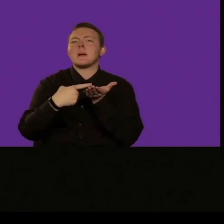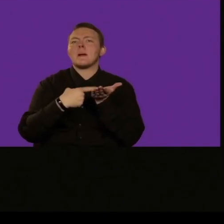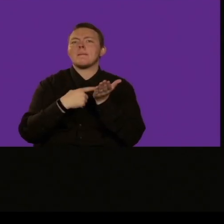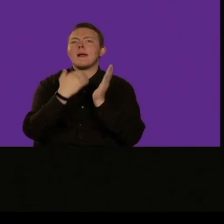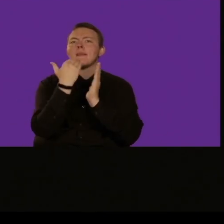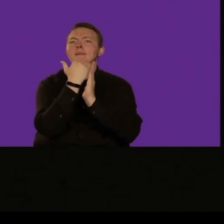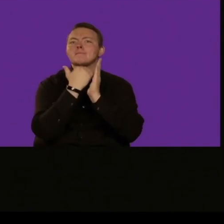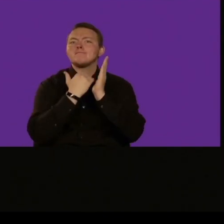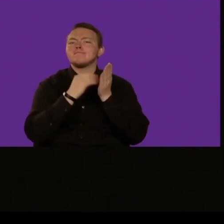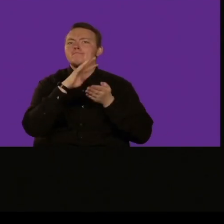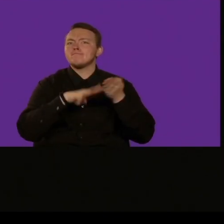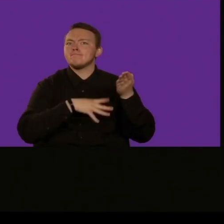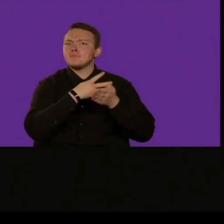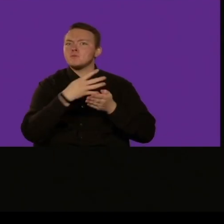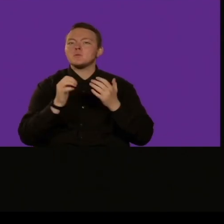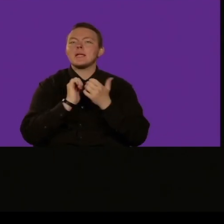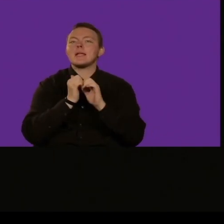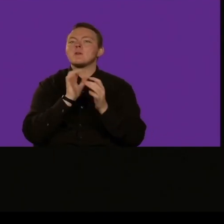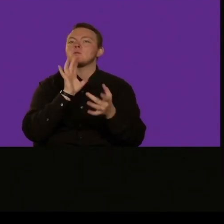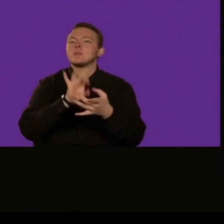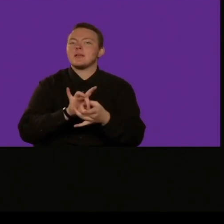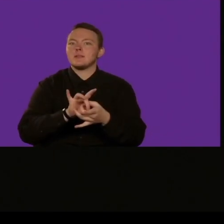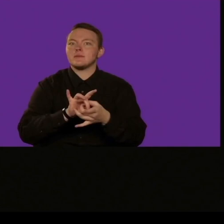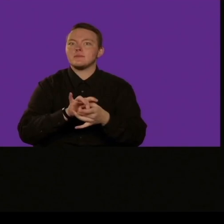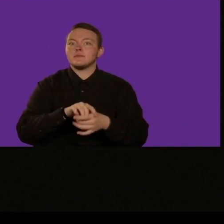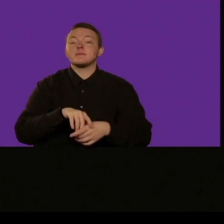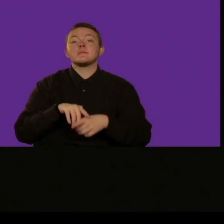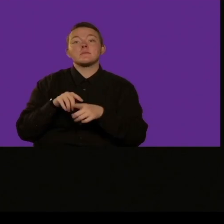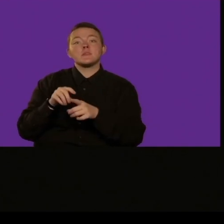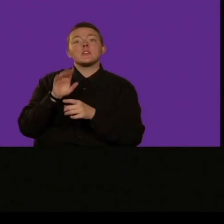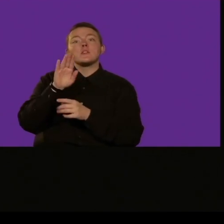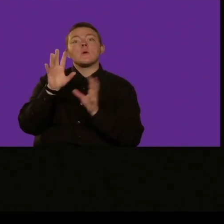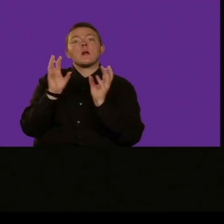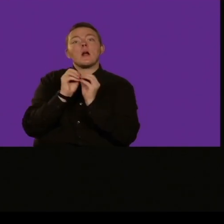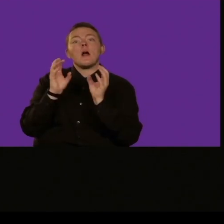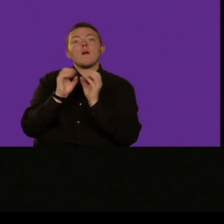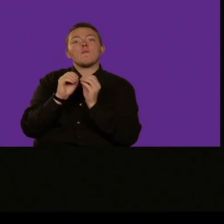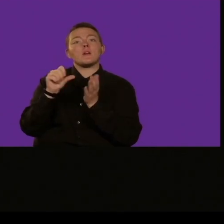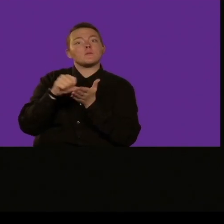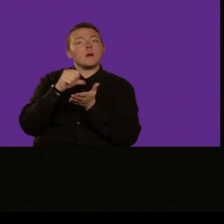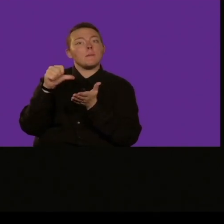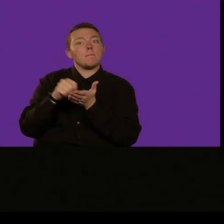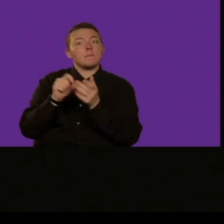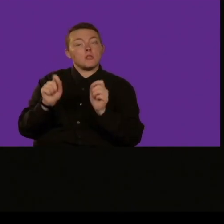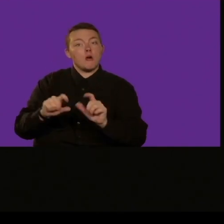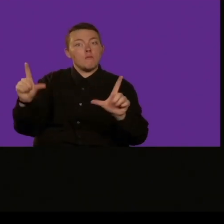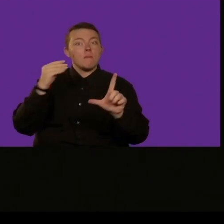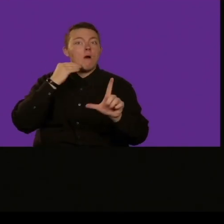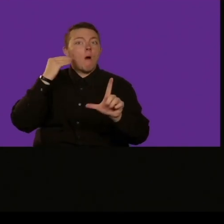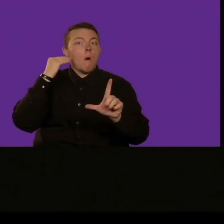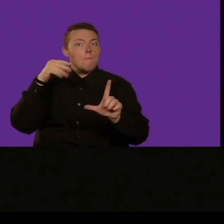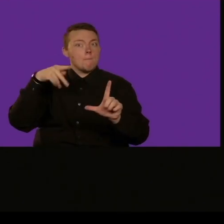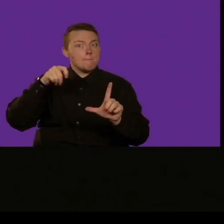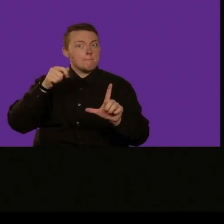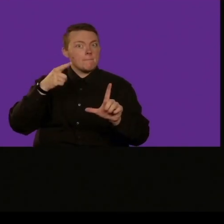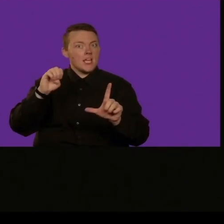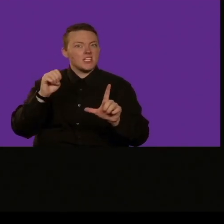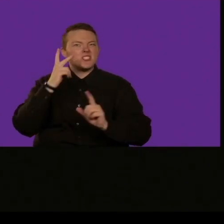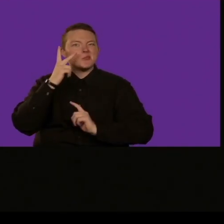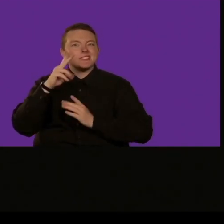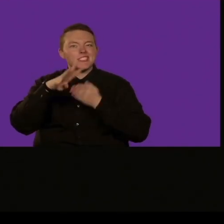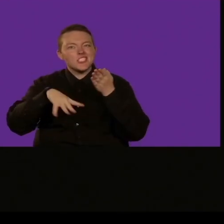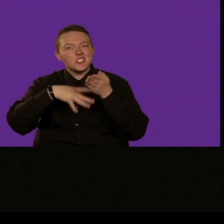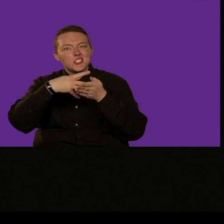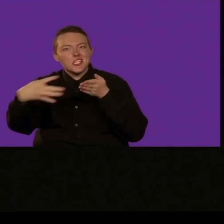del giorno e se volete vedere qualche seduta in particolare potete partecipare lì abbiamo una chat per tutti i partecipanti